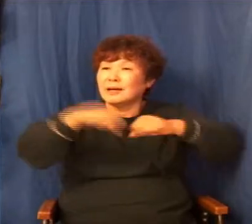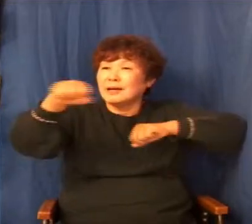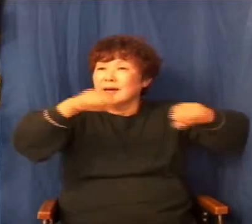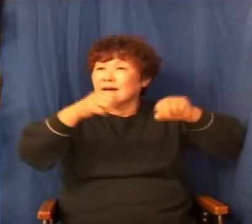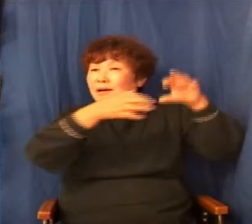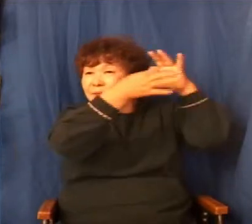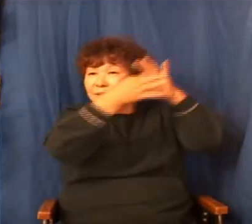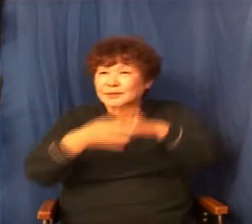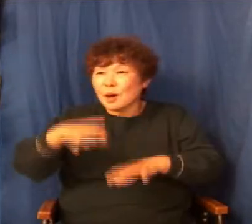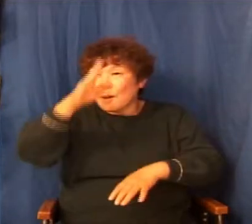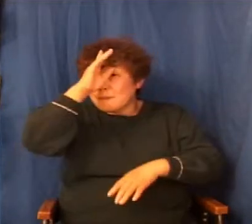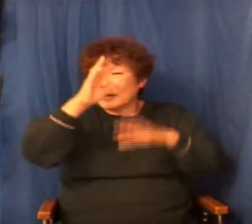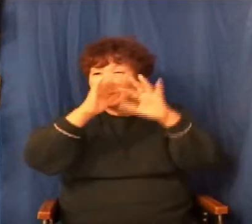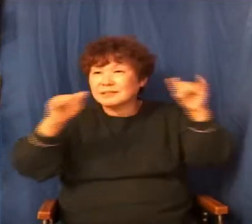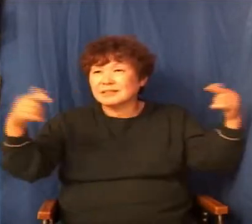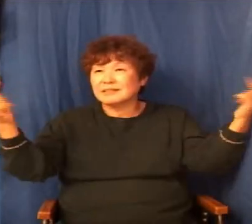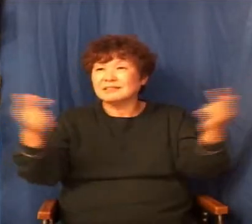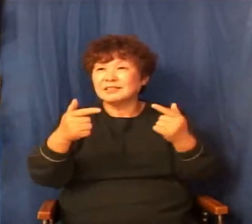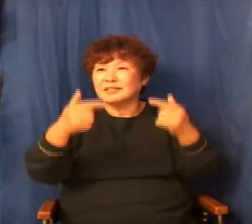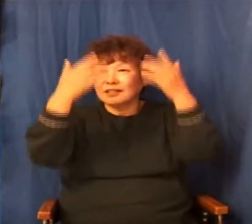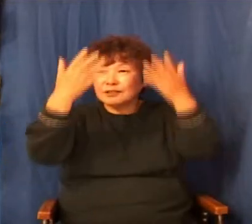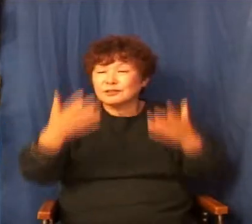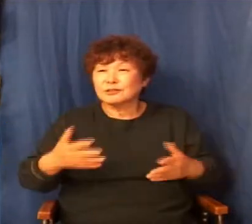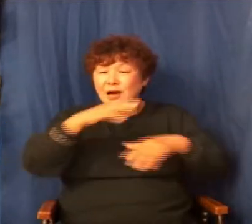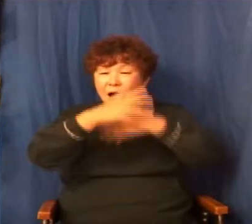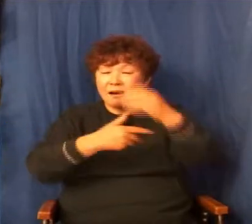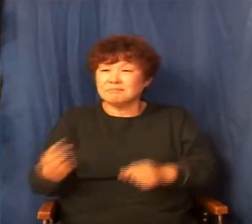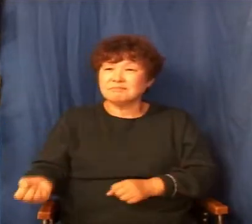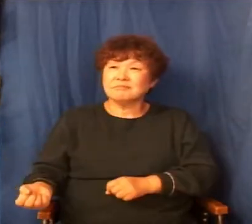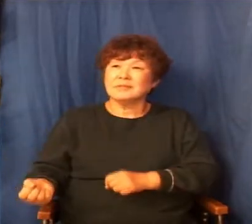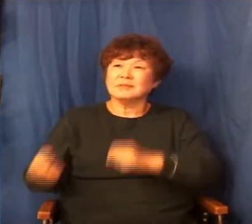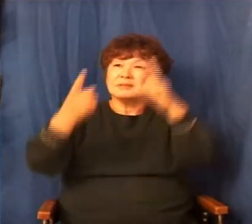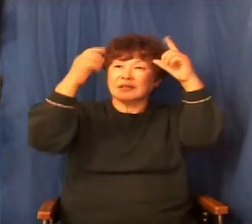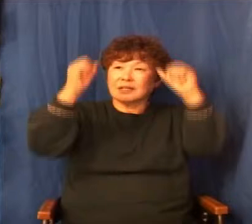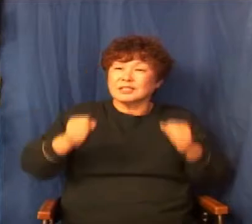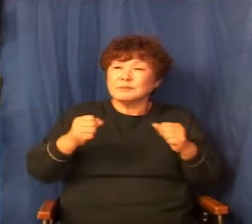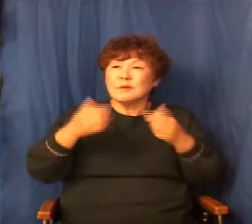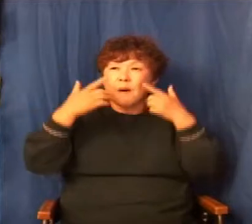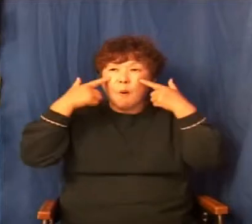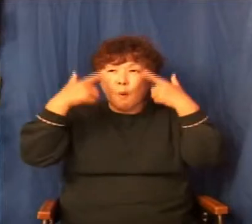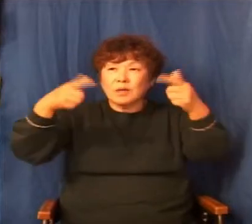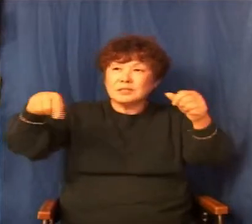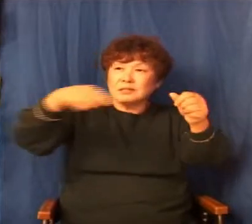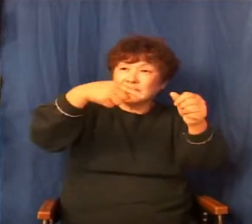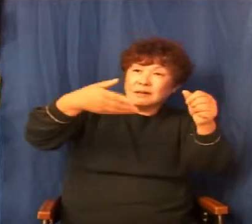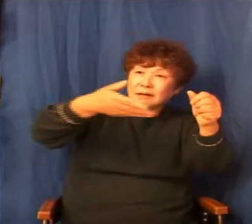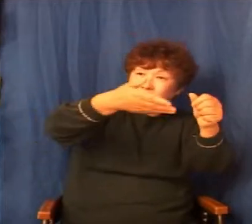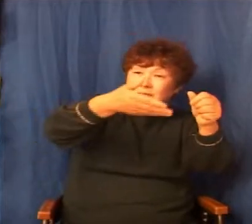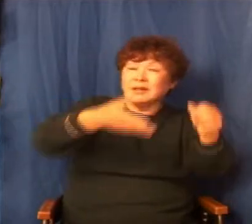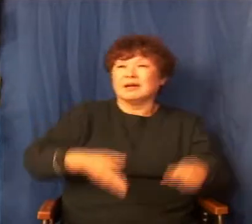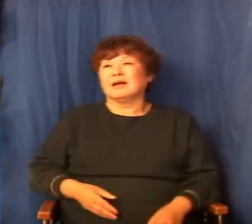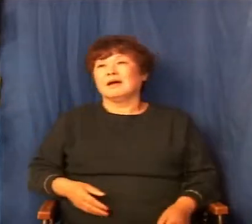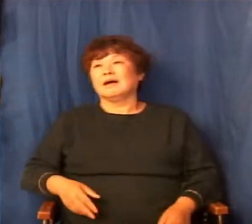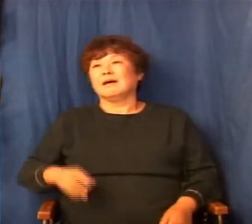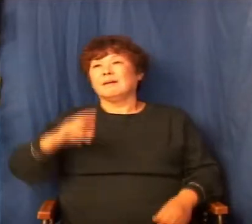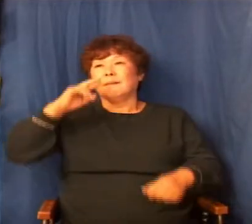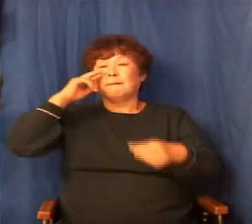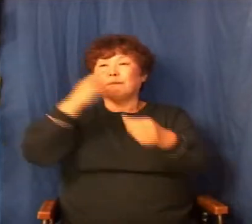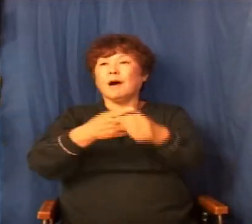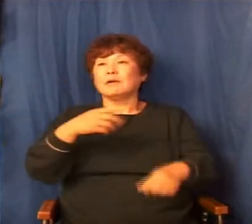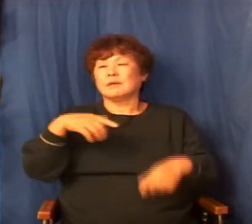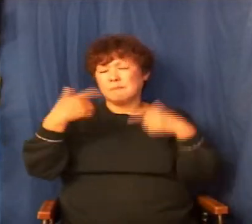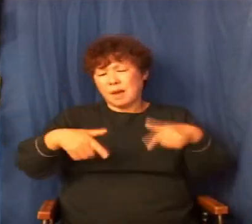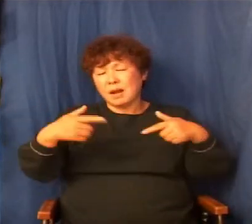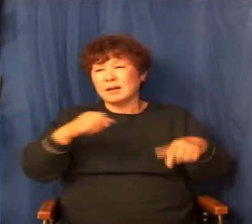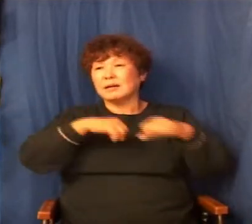병든자를 고치고 하나님이 살아계심을 그들에게 분명히 가르쳐줍니다 그리고 그들에게 바울이 맨날 하는 게 뭐예요